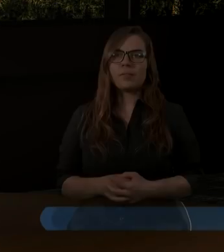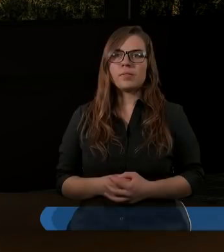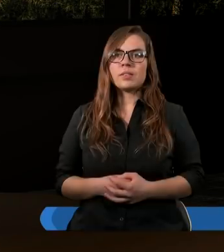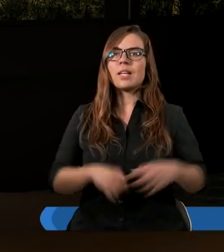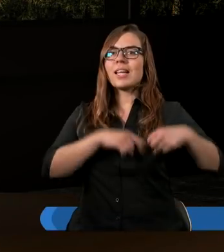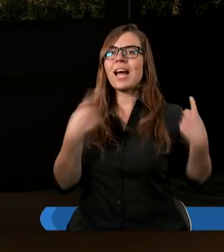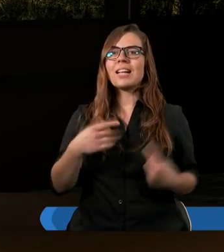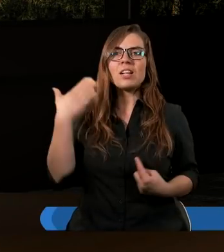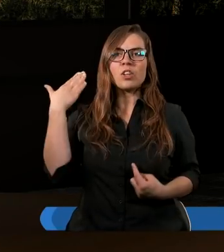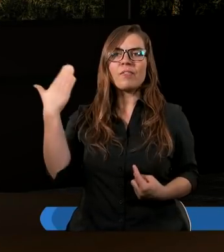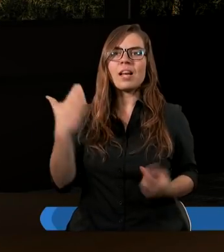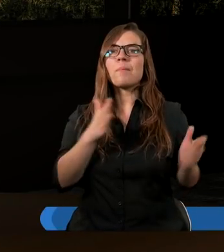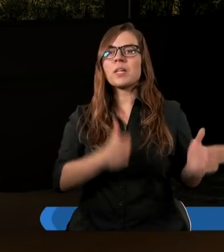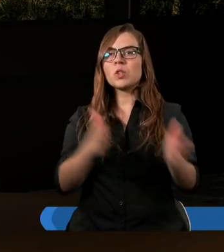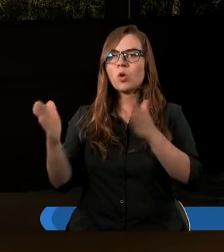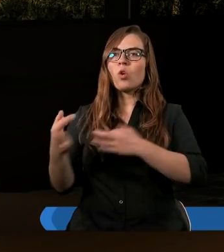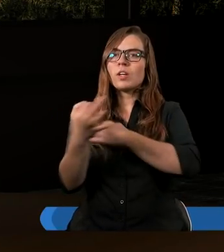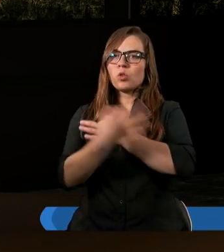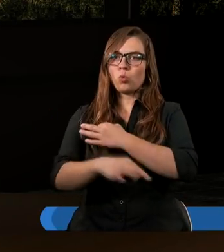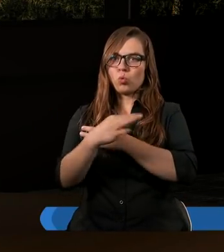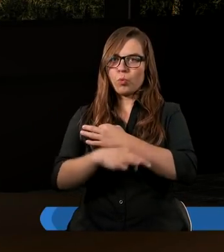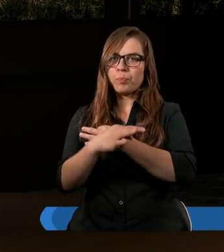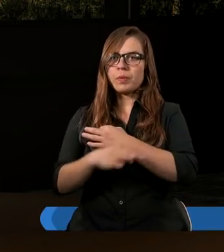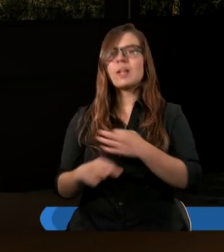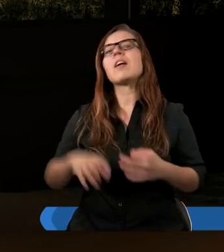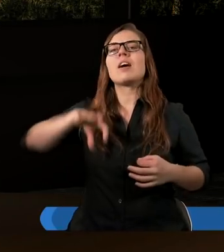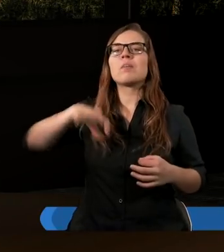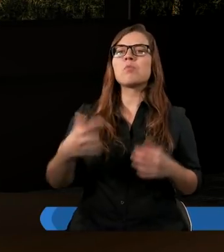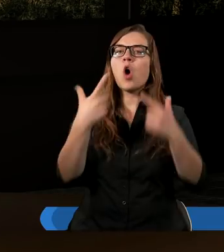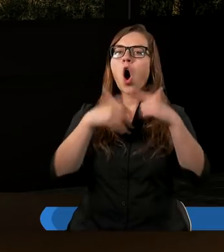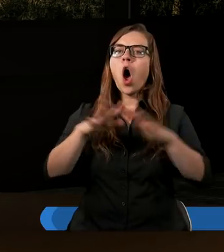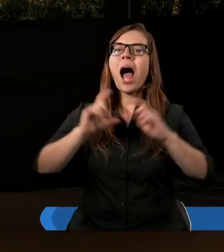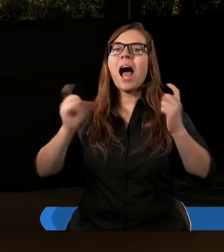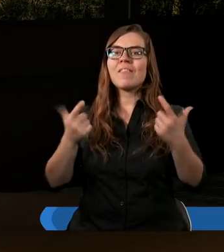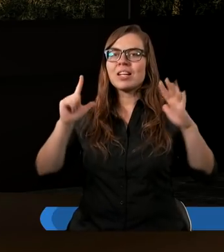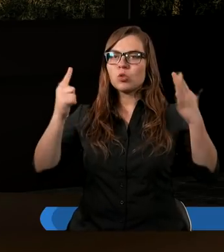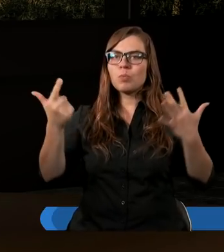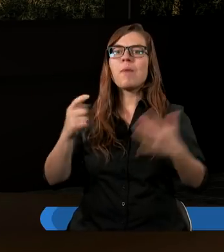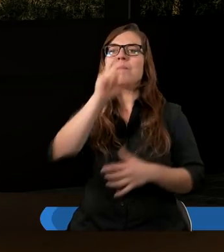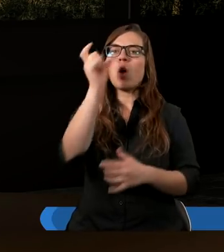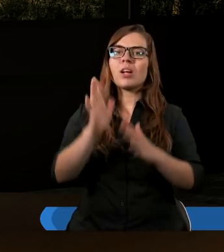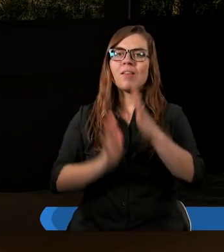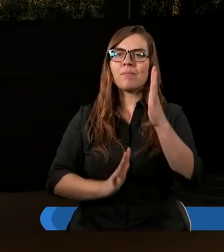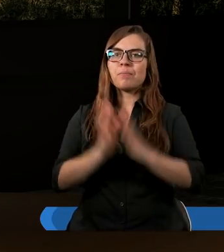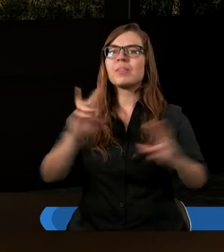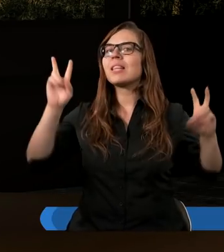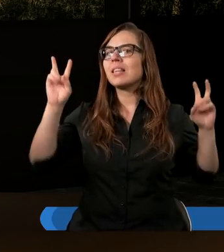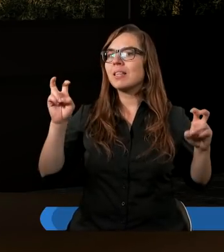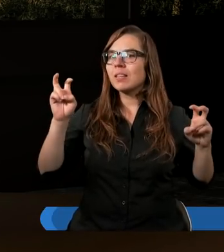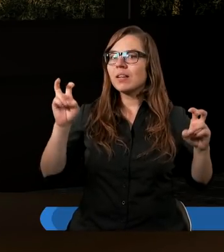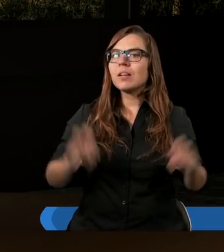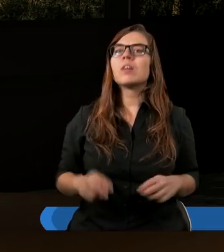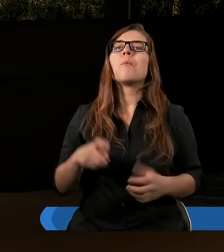Serdecznie witam na kolejnym studium zborze Kościoła Adwentystów dnia 7 w Podkowie Leśnej pod tytułem